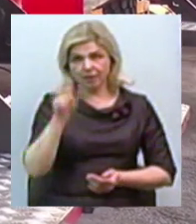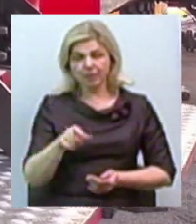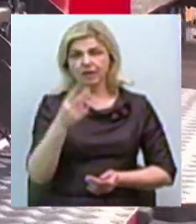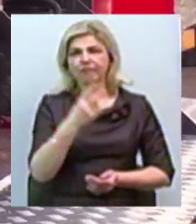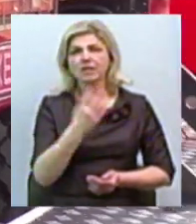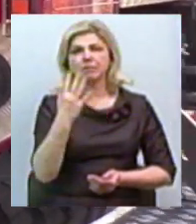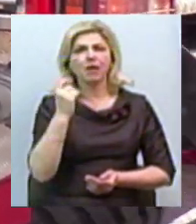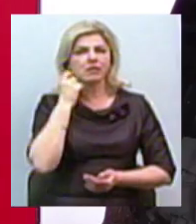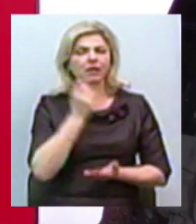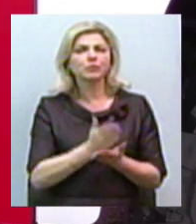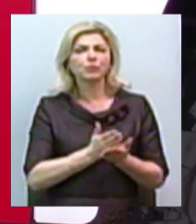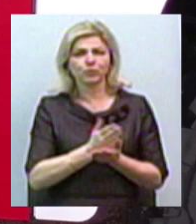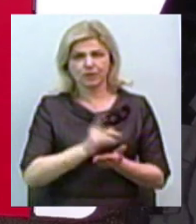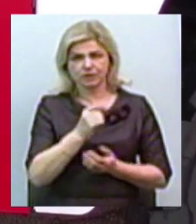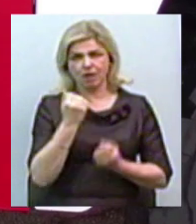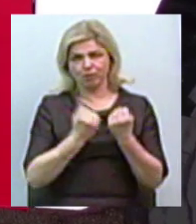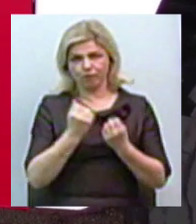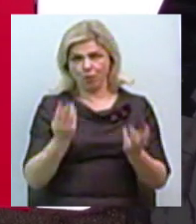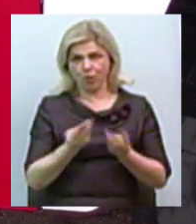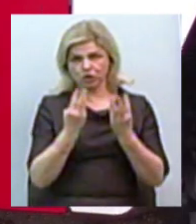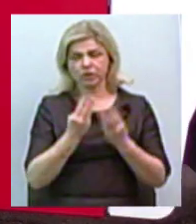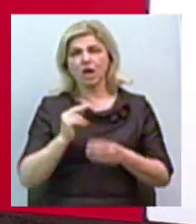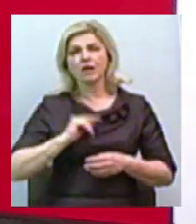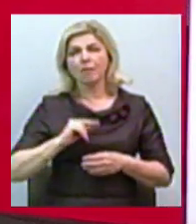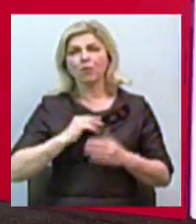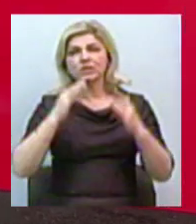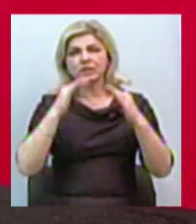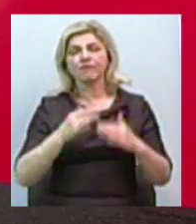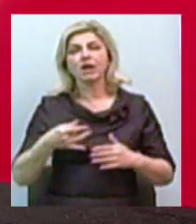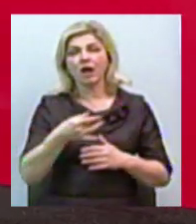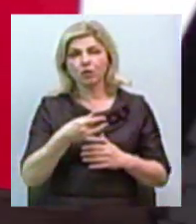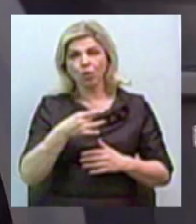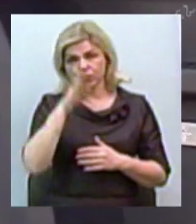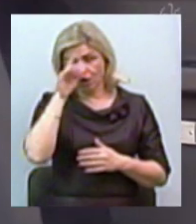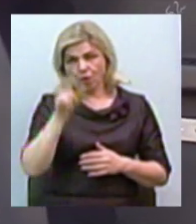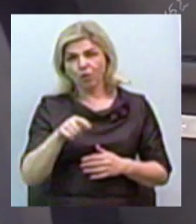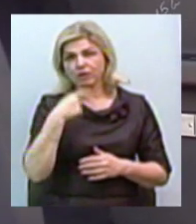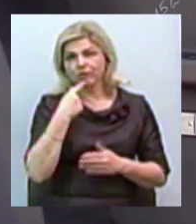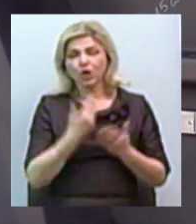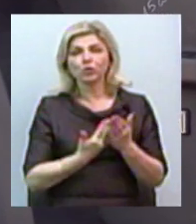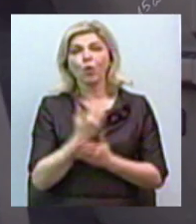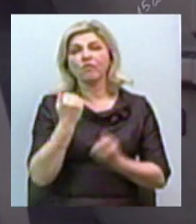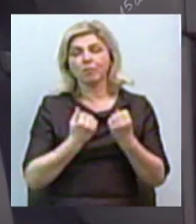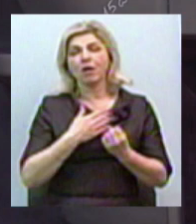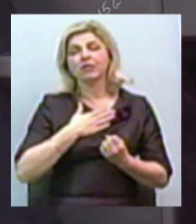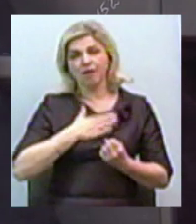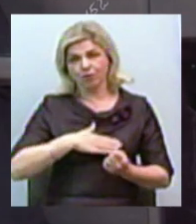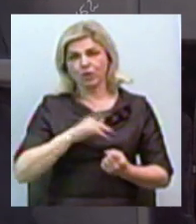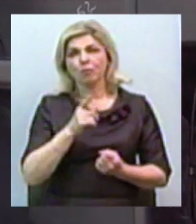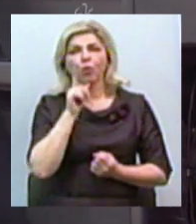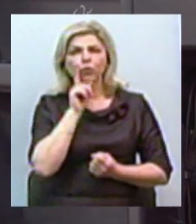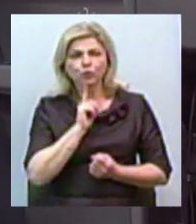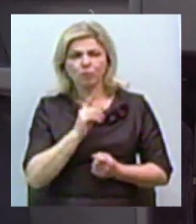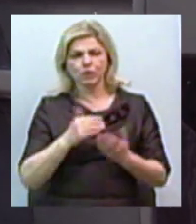кермом пожежного автомобіля. Працює у Снігорівському районі. Чоловік говорить, новим автомобілем задоволений, адже він зручний та